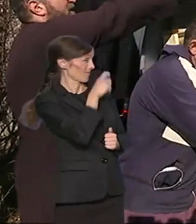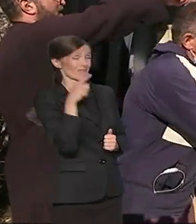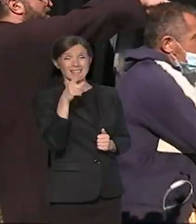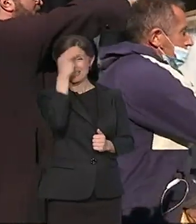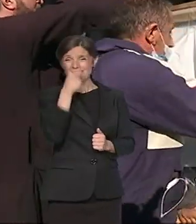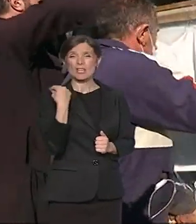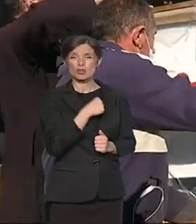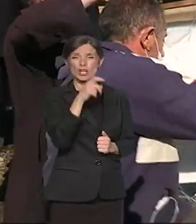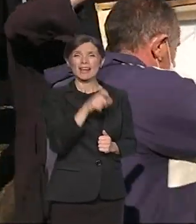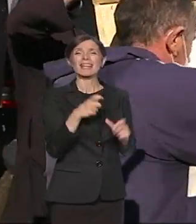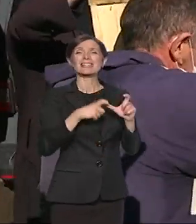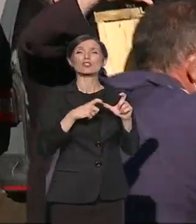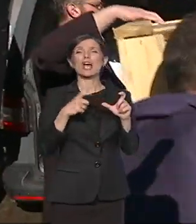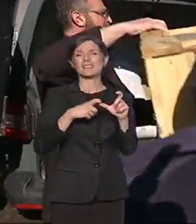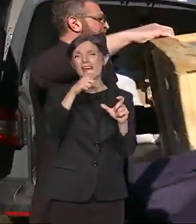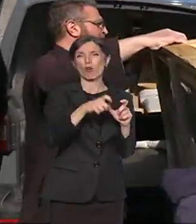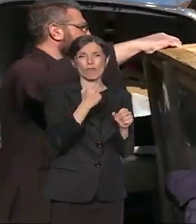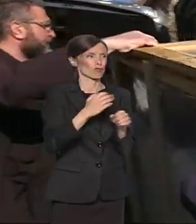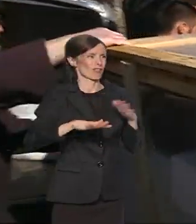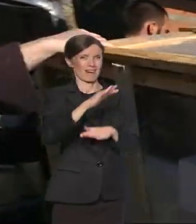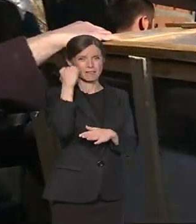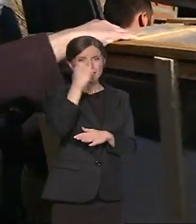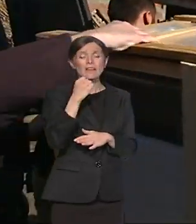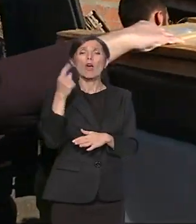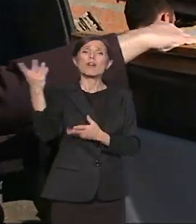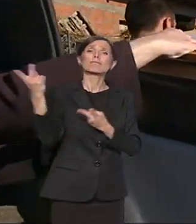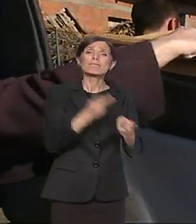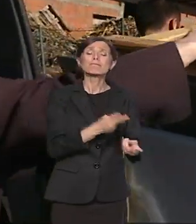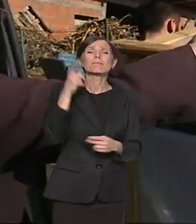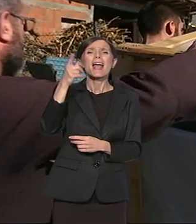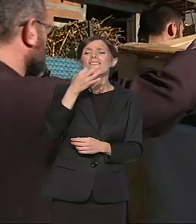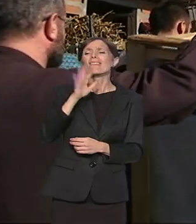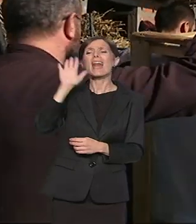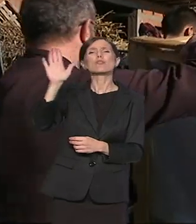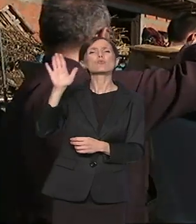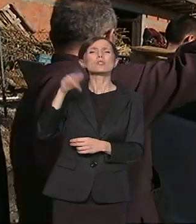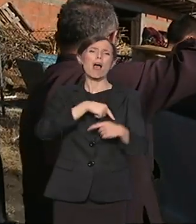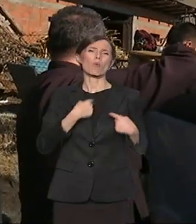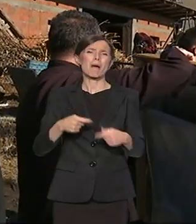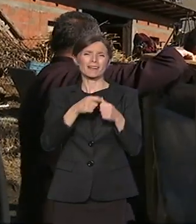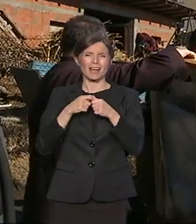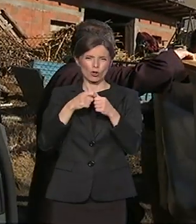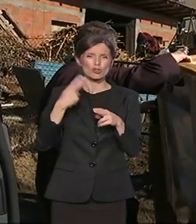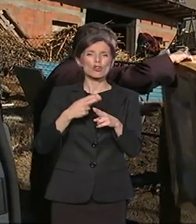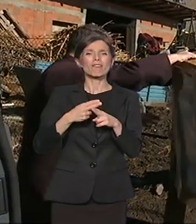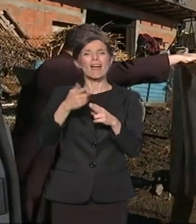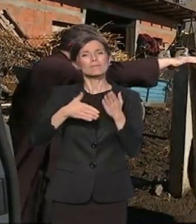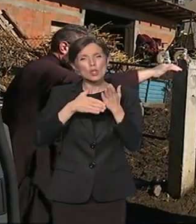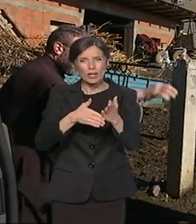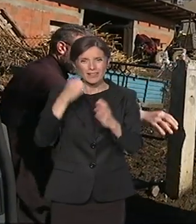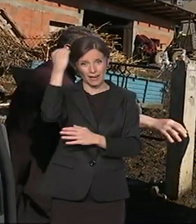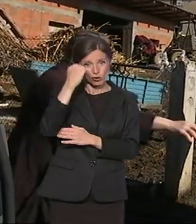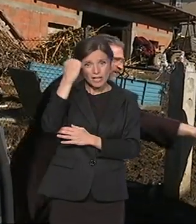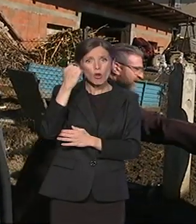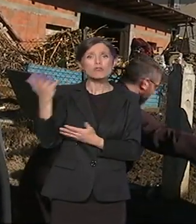Srđan Stanković dopremio je poklon francuske humanitarne organizacije Solidarnost za Kosovo špored koji je preko potreba na